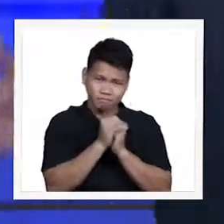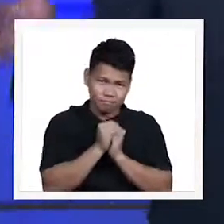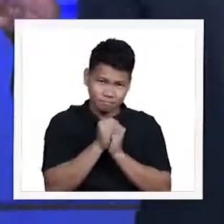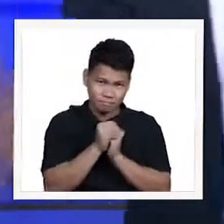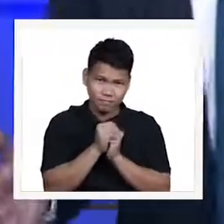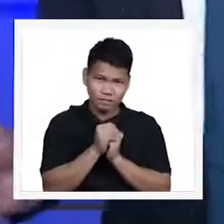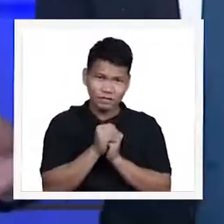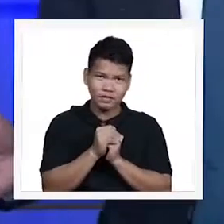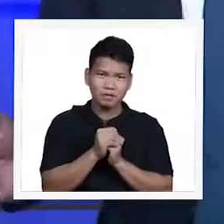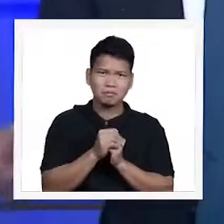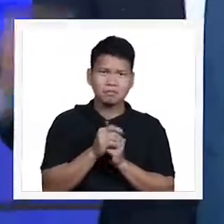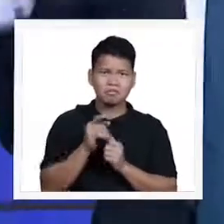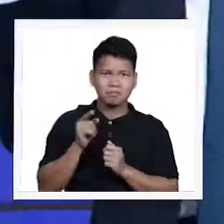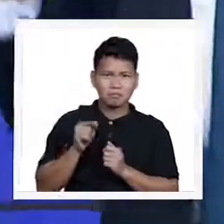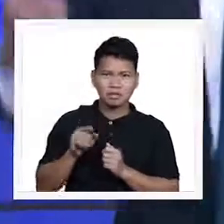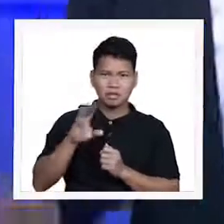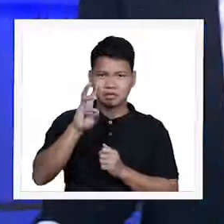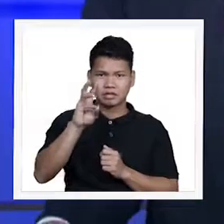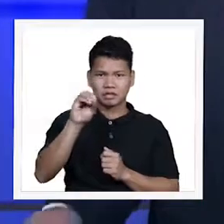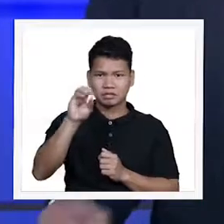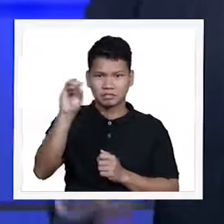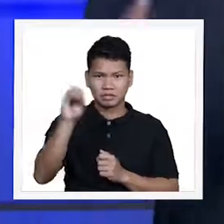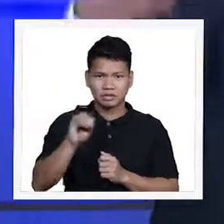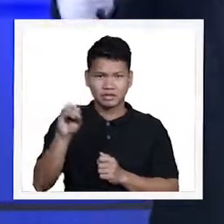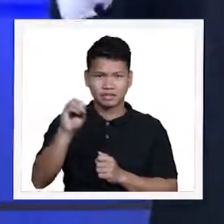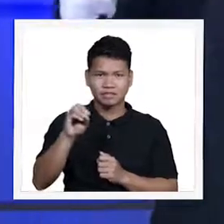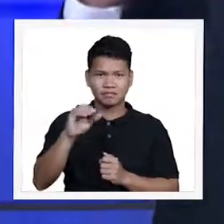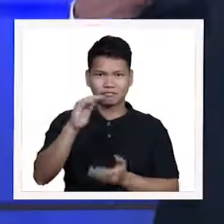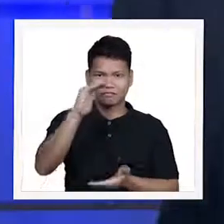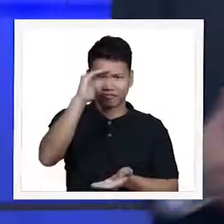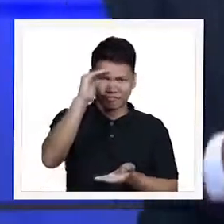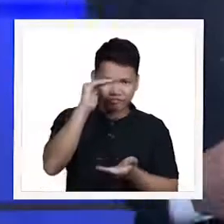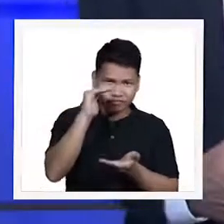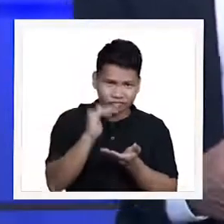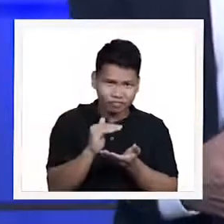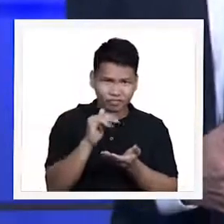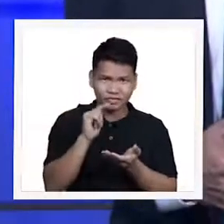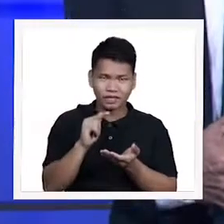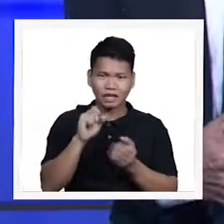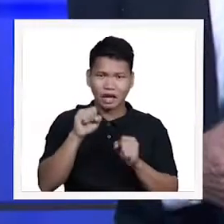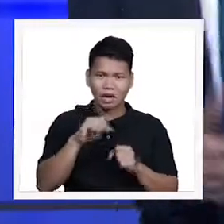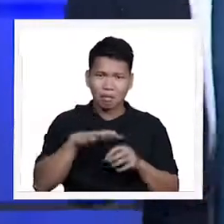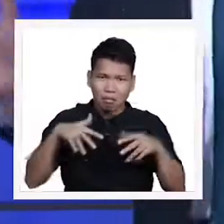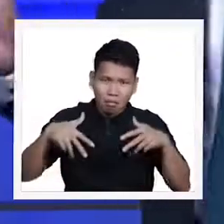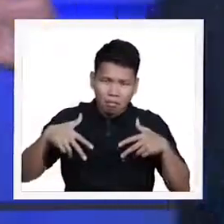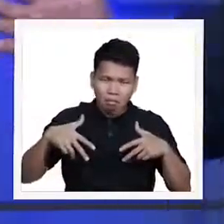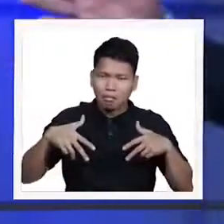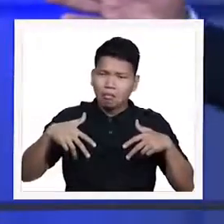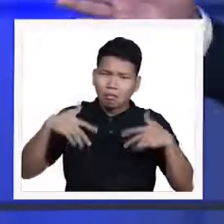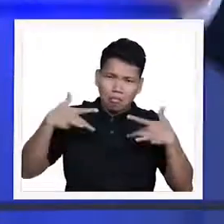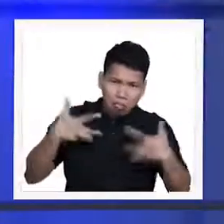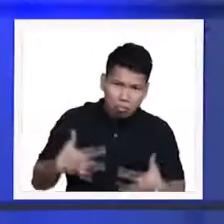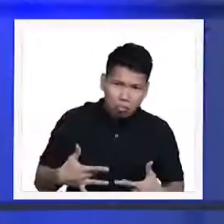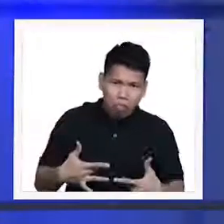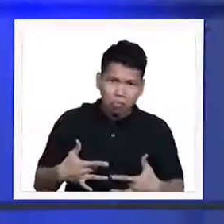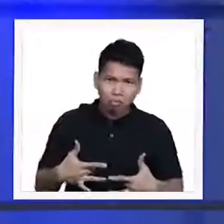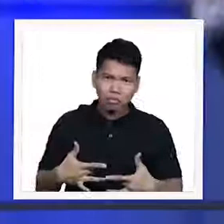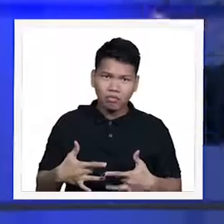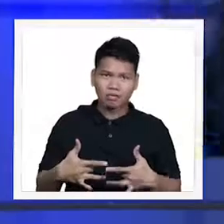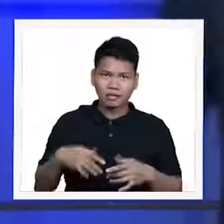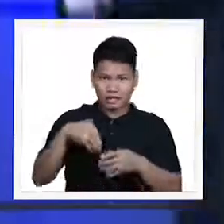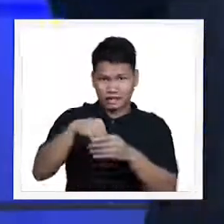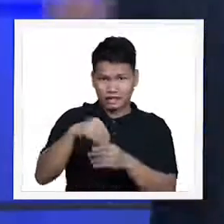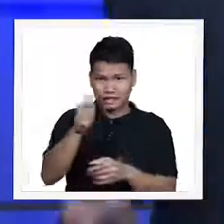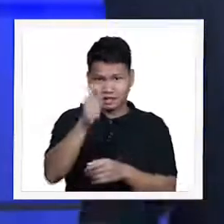than women whose mother aren't so reverent. So, makita po natin ang mga